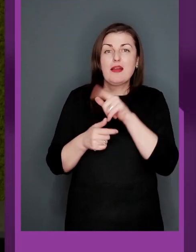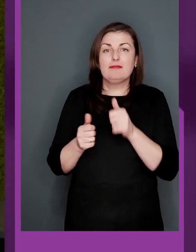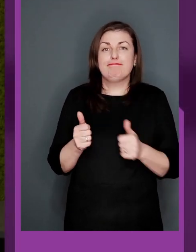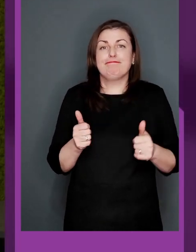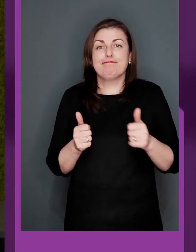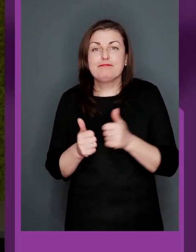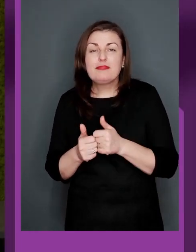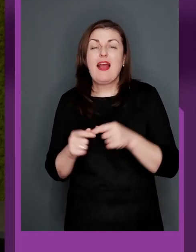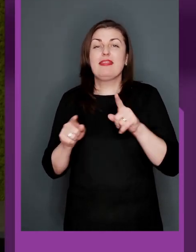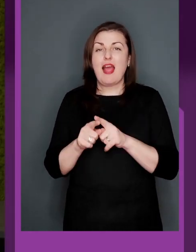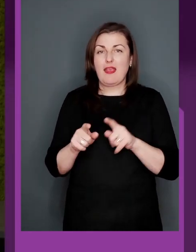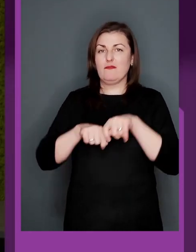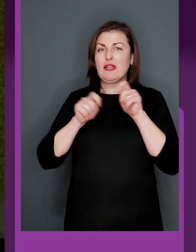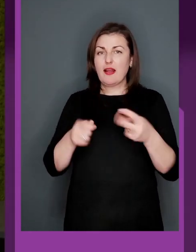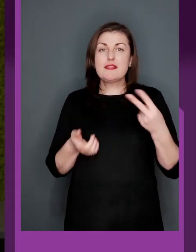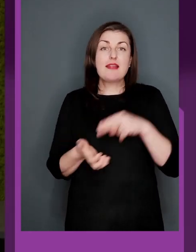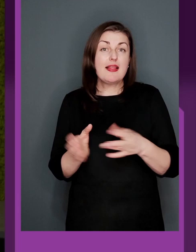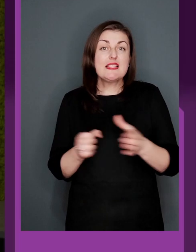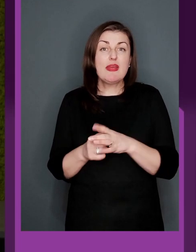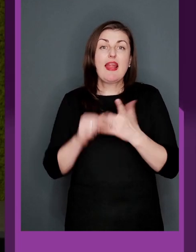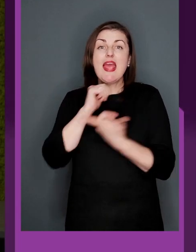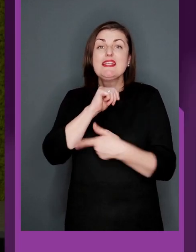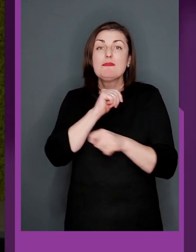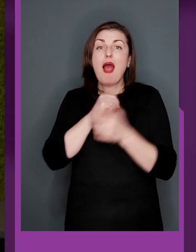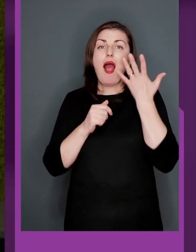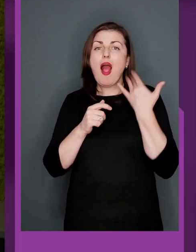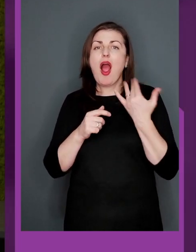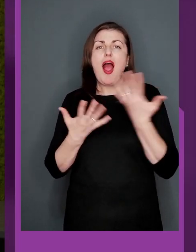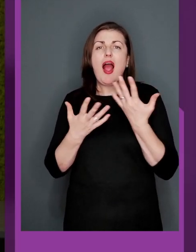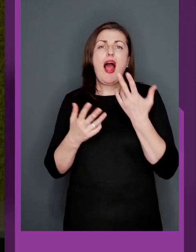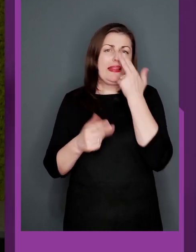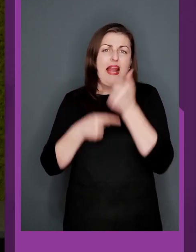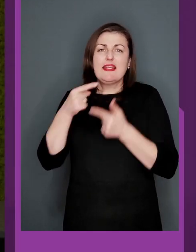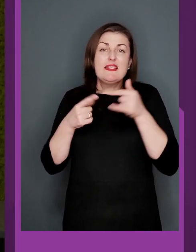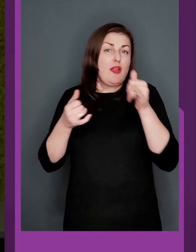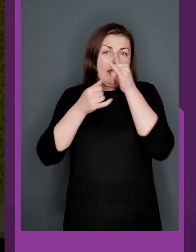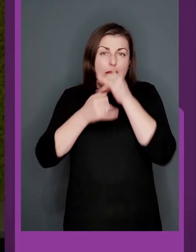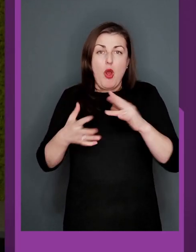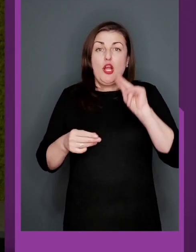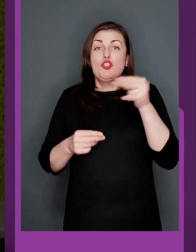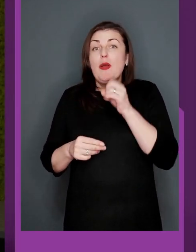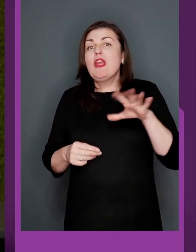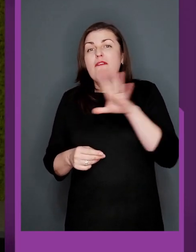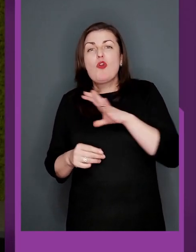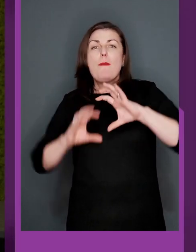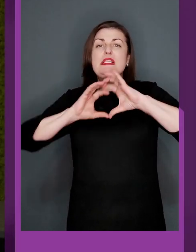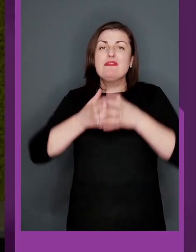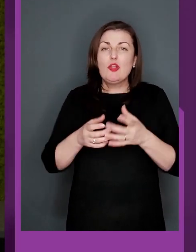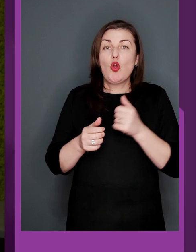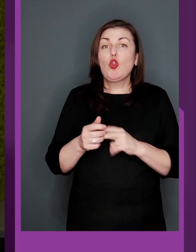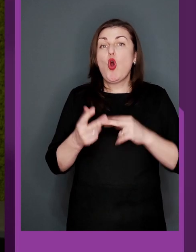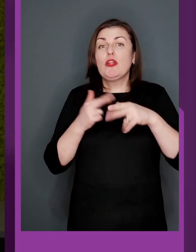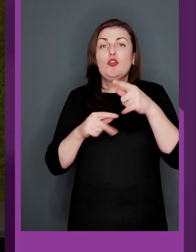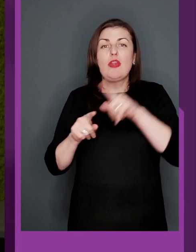суперники підтягуються. Ось, наприклад, таким відкриттям стала збірна Іспанія, яка традиційно не могла на Чемпіонатах Європи